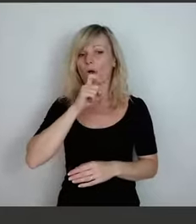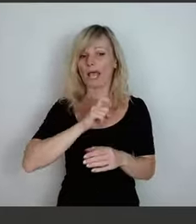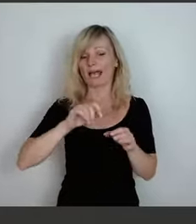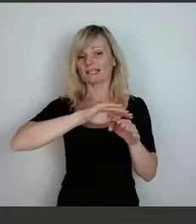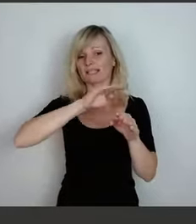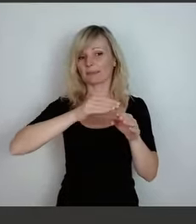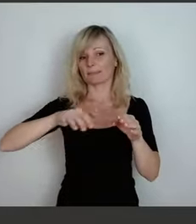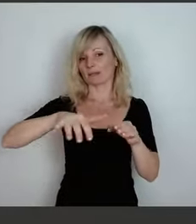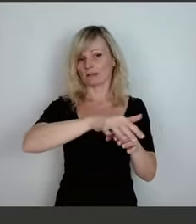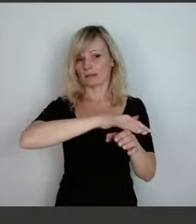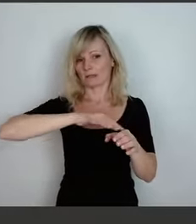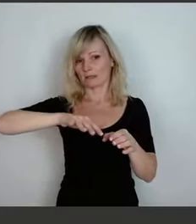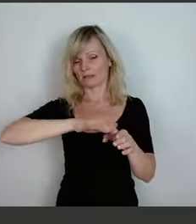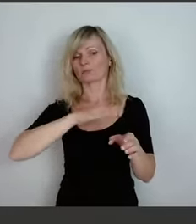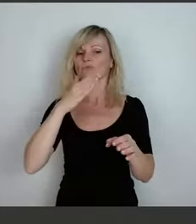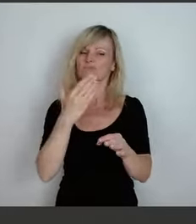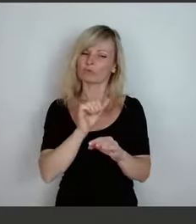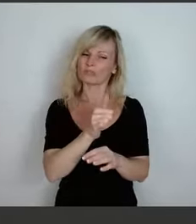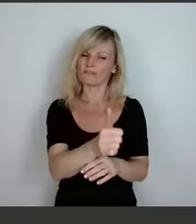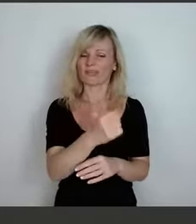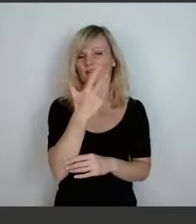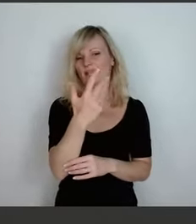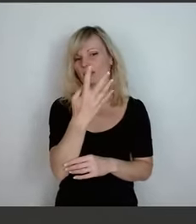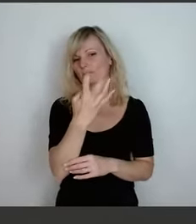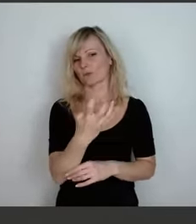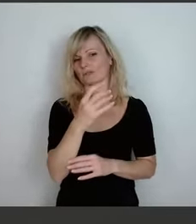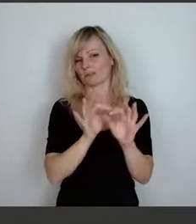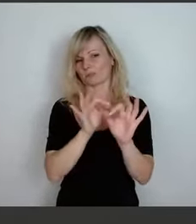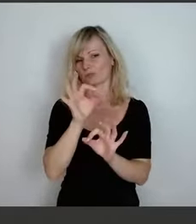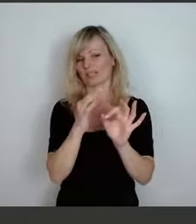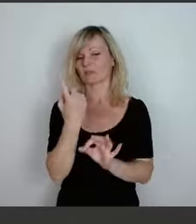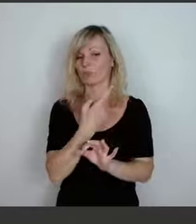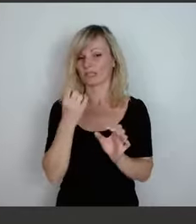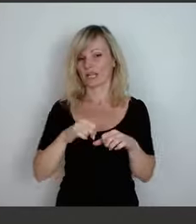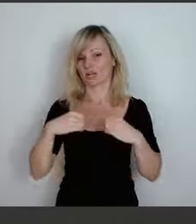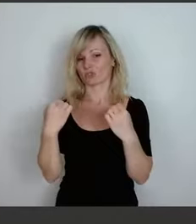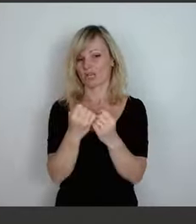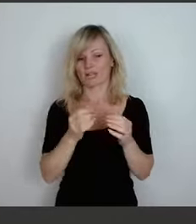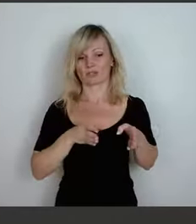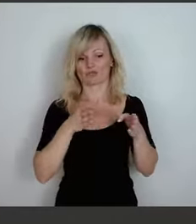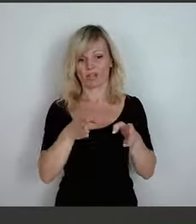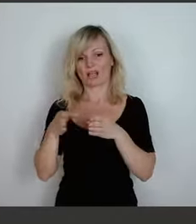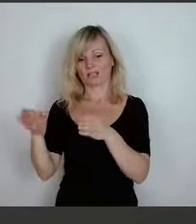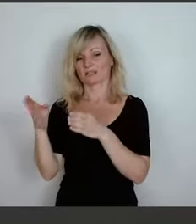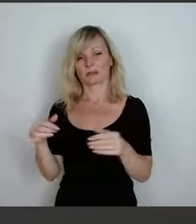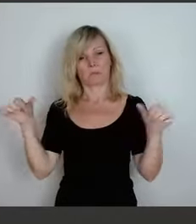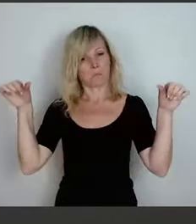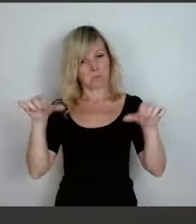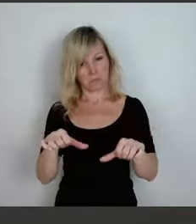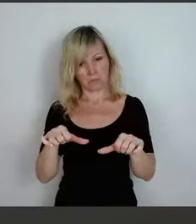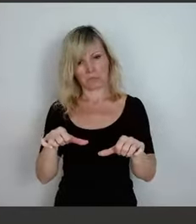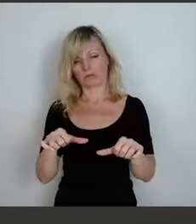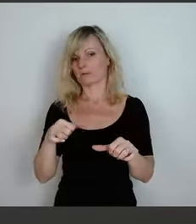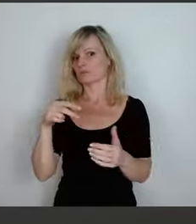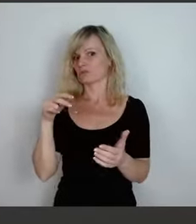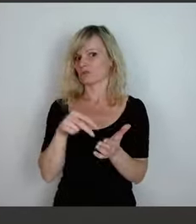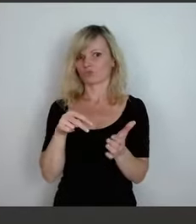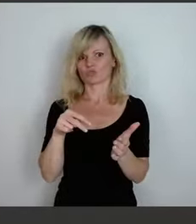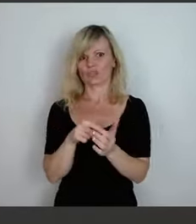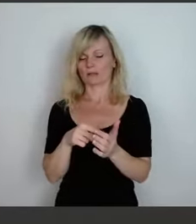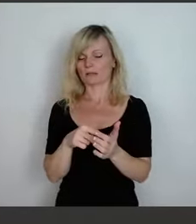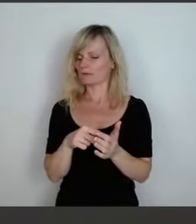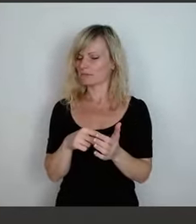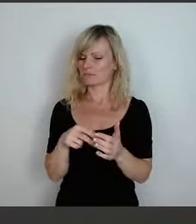etwa 43 Prozent unserer Staatsstraßen sind in einem desolaten Zustand. Ich spreche von Staatsstraßen. 50